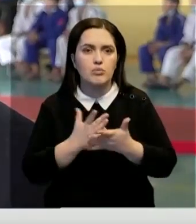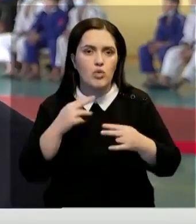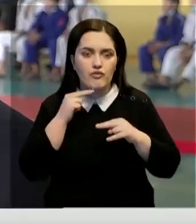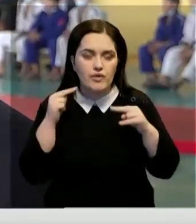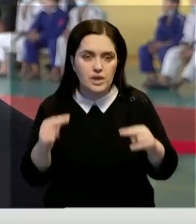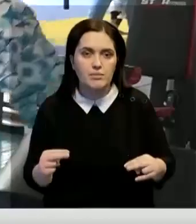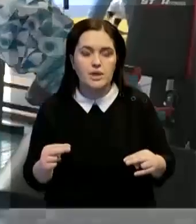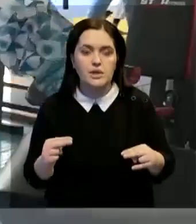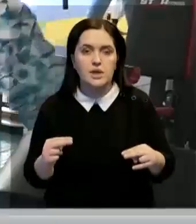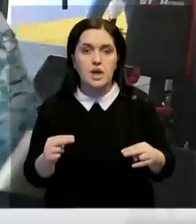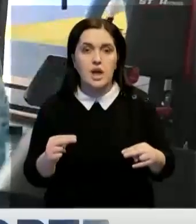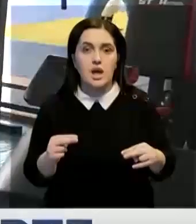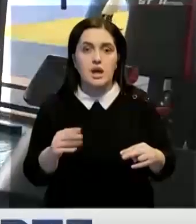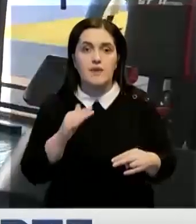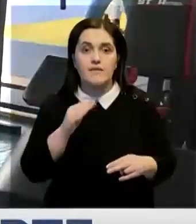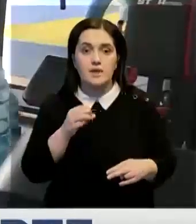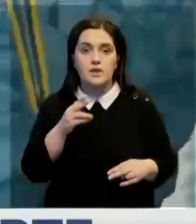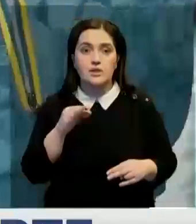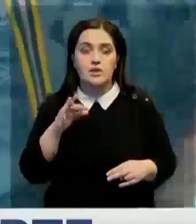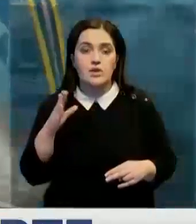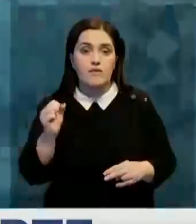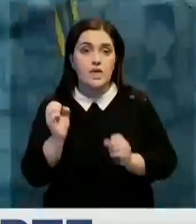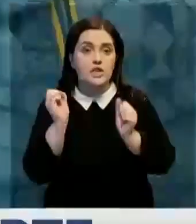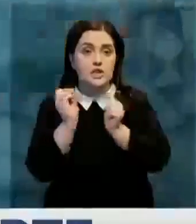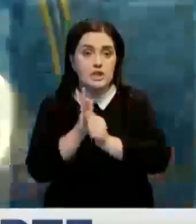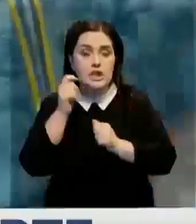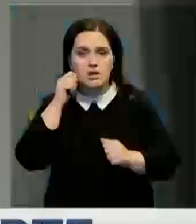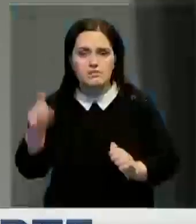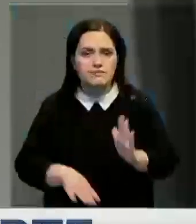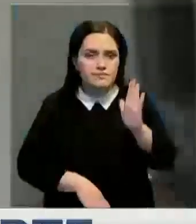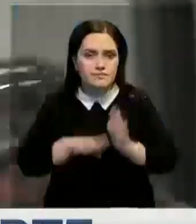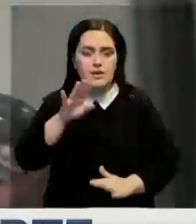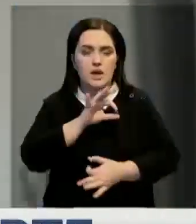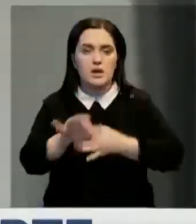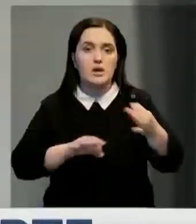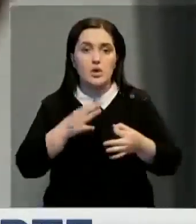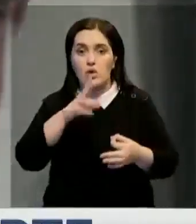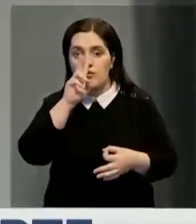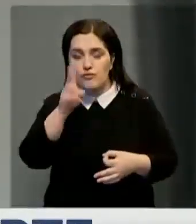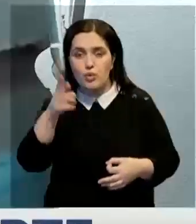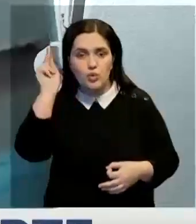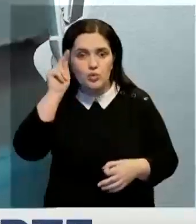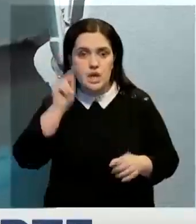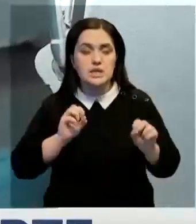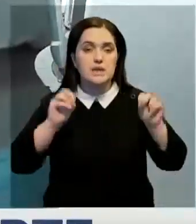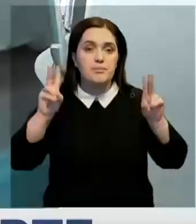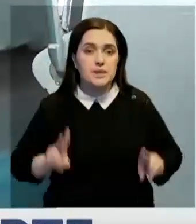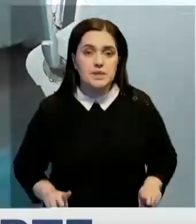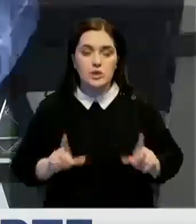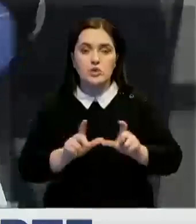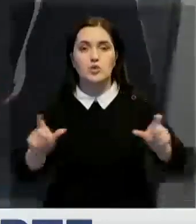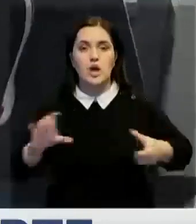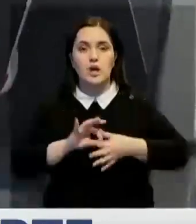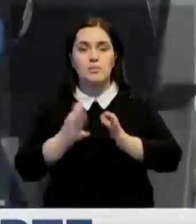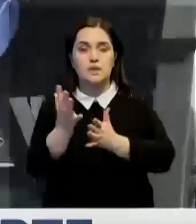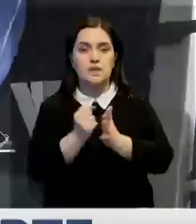наше внимание. Валентину Федотову 14 лет. Подросток вырос в детском доме. Уже второй год учится в специализированной школе Олимпийского резерва.